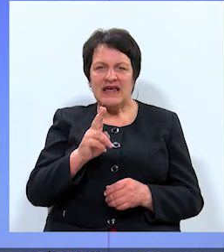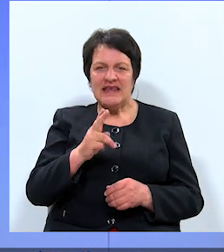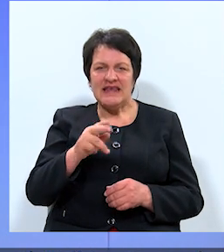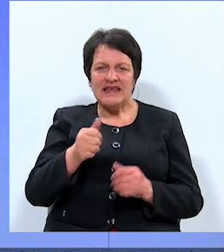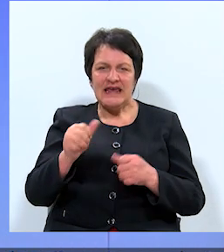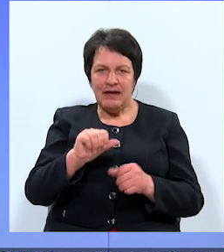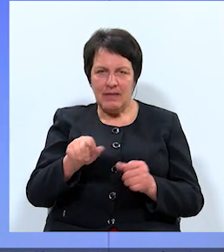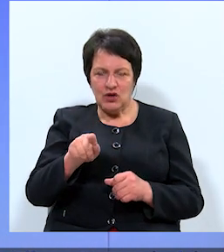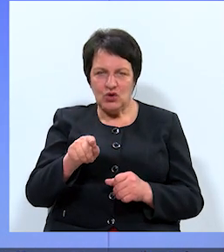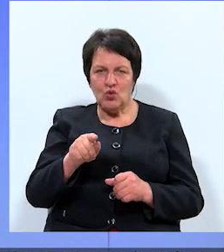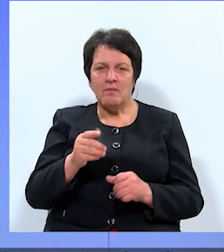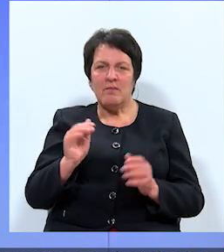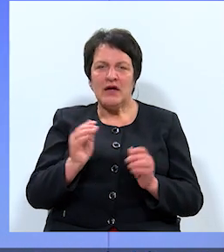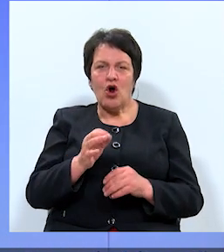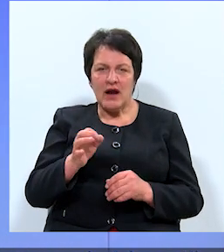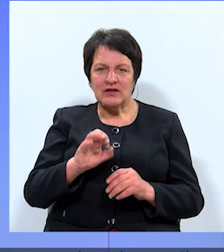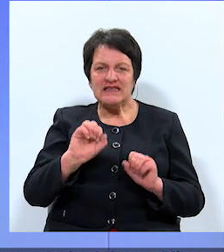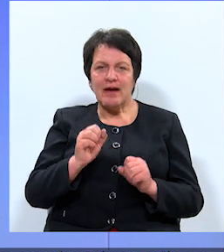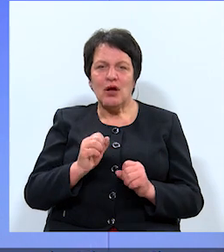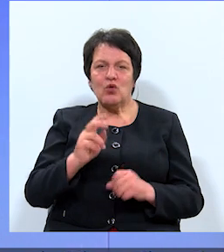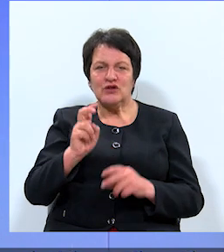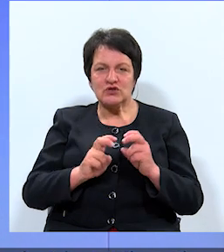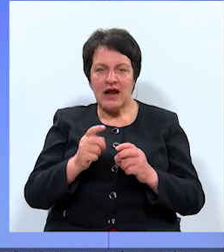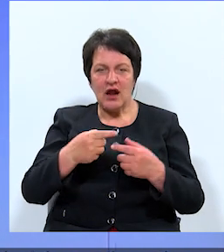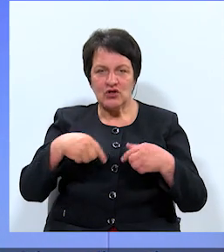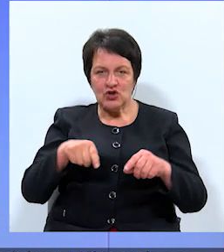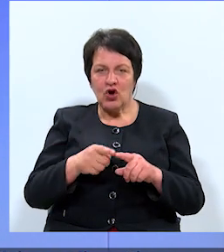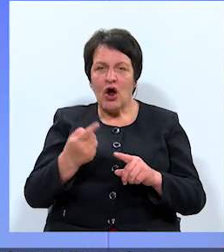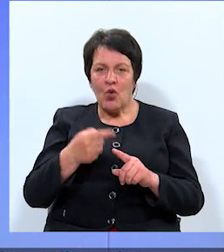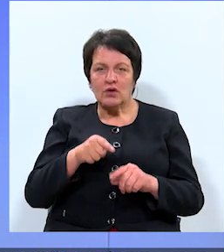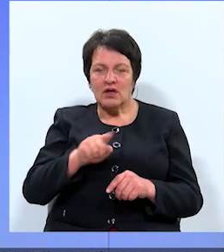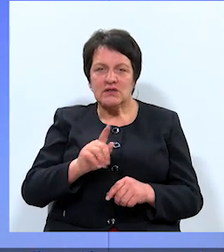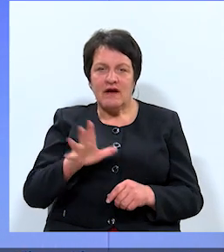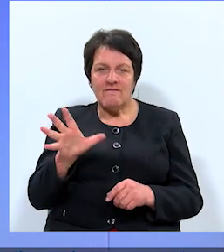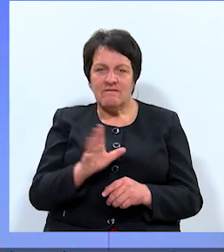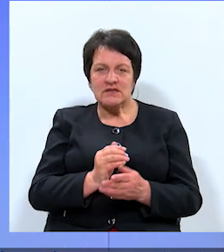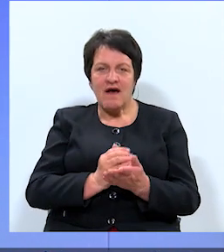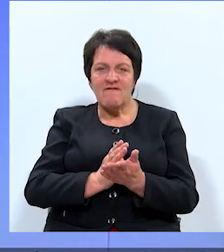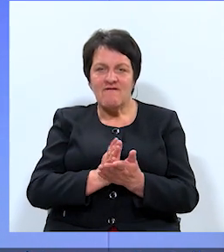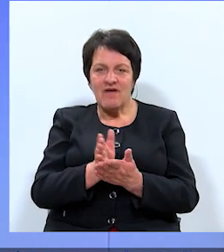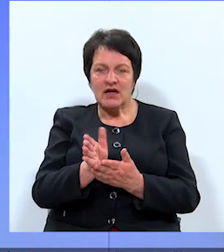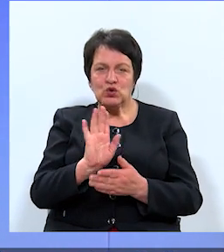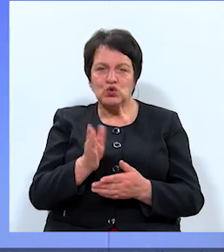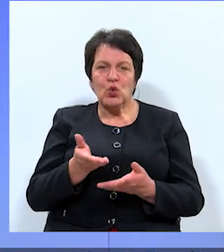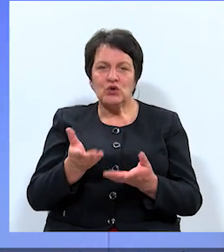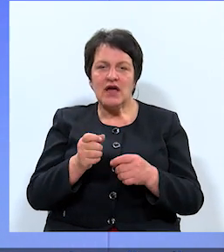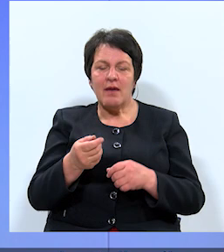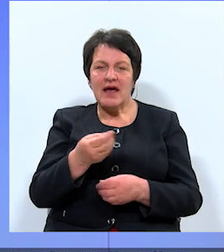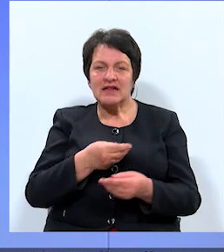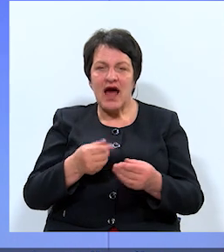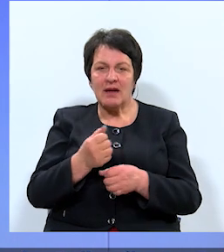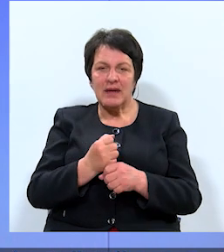mikrorajons, zemļu industriālā zonā. Tas ir viss vēsts uz uzņēmēju darbības